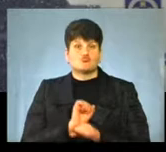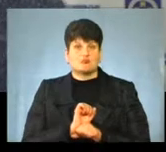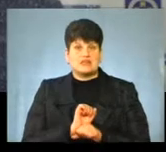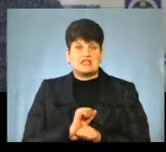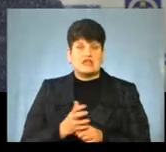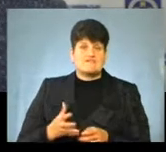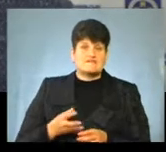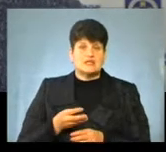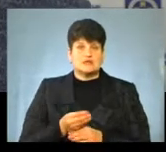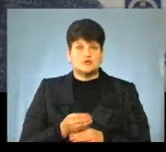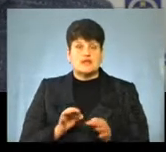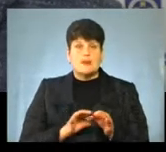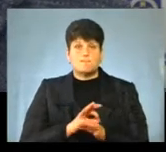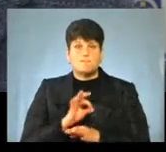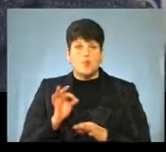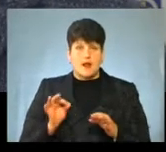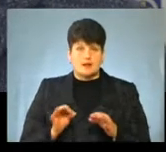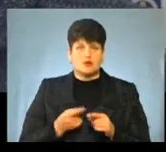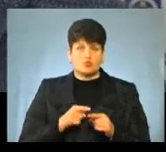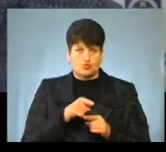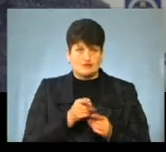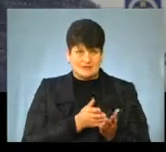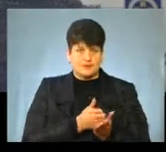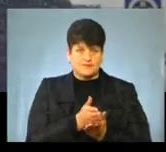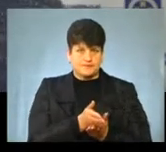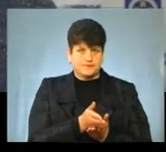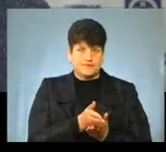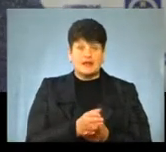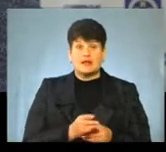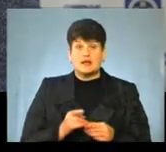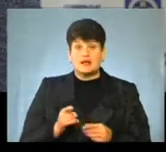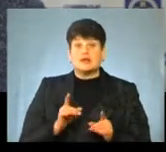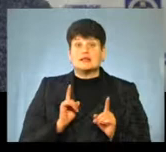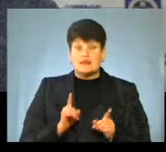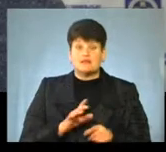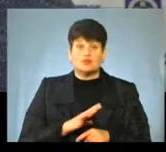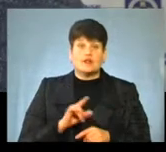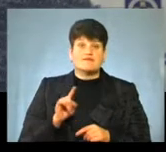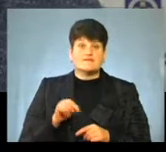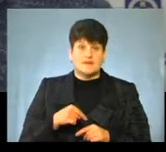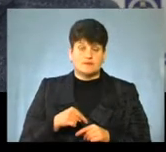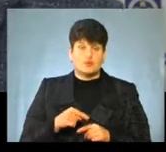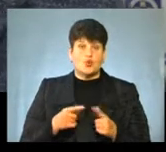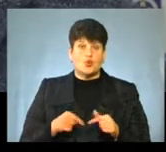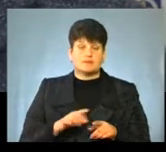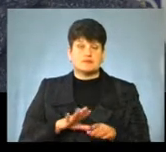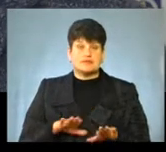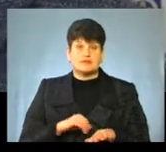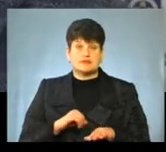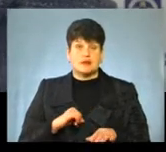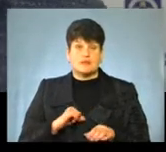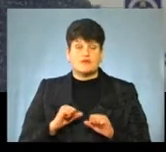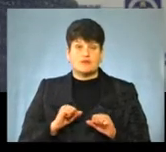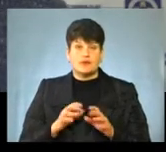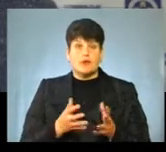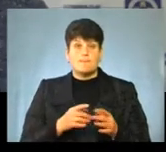фінансування проєктів по цій субвенції, і навіть була вимога до органів місцевого згорядування